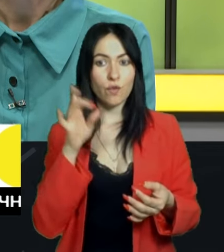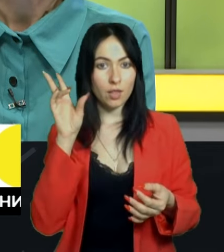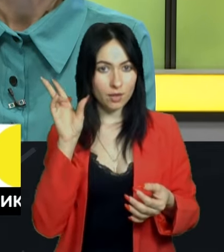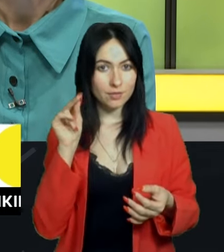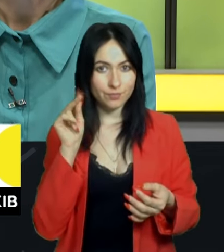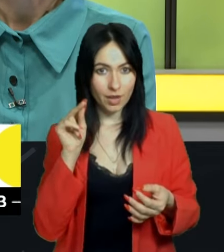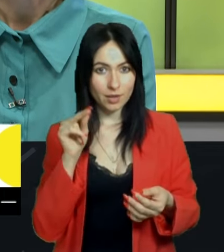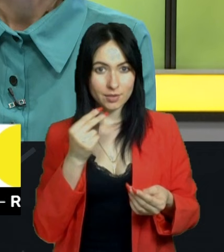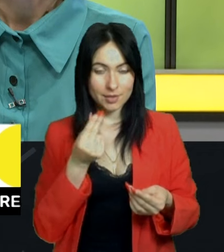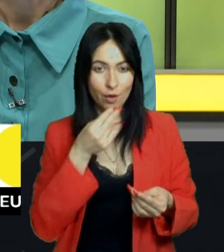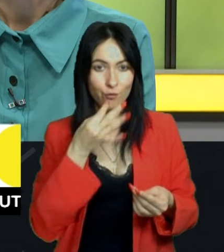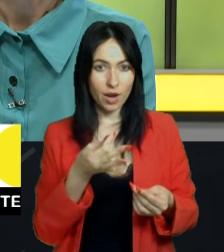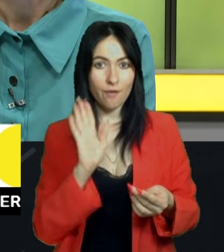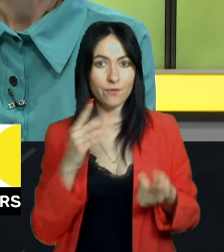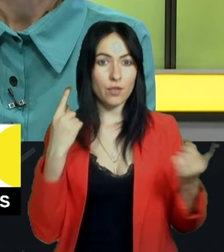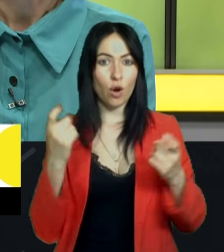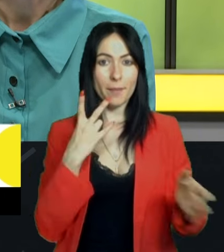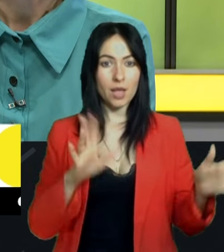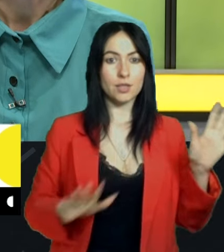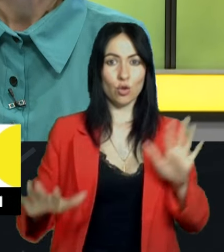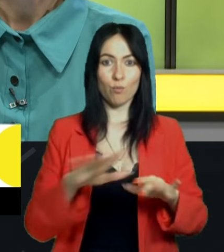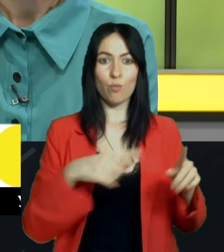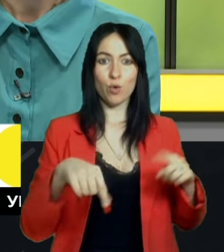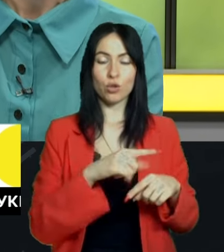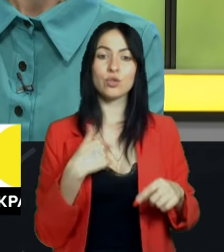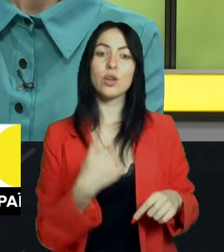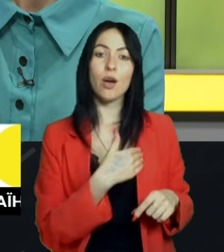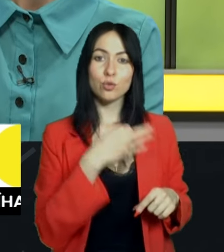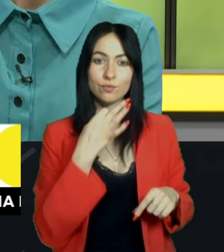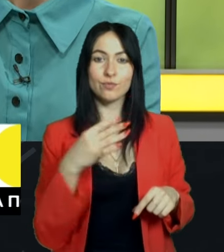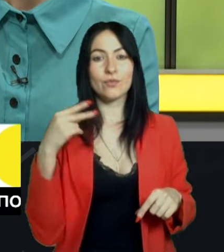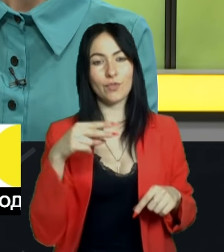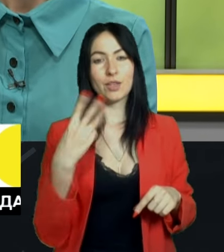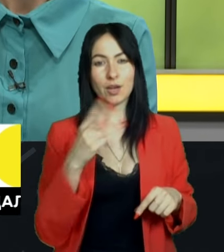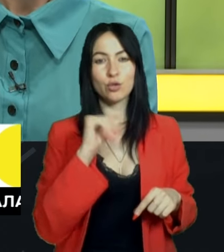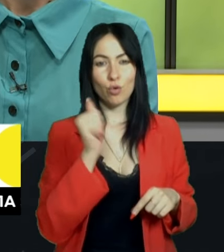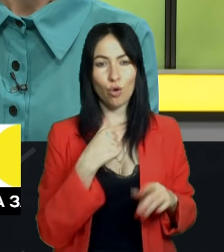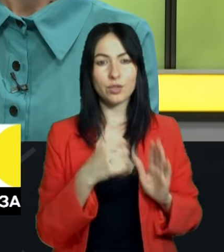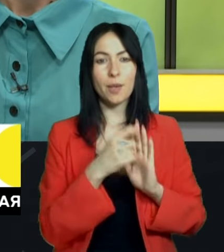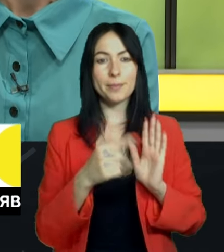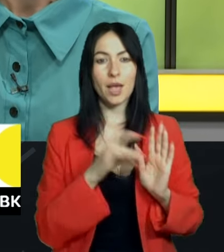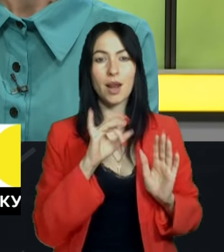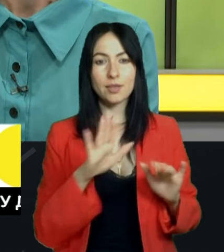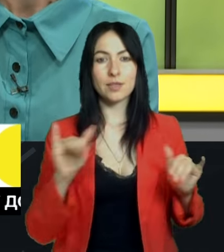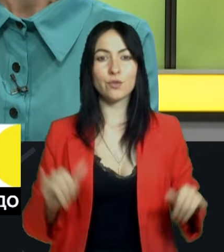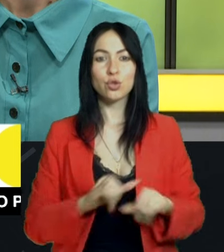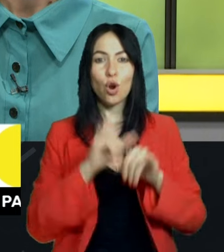інформаційному просторі. Хочу зазначити, що в 2023 році 17 разів зросла кількість